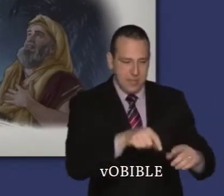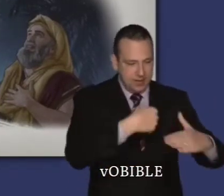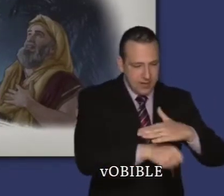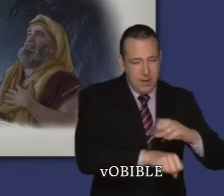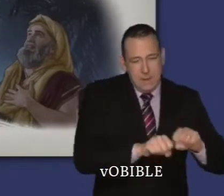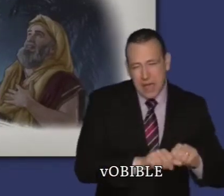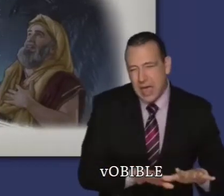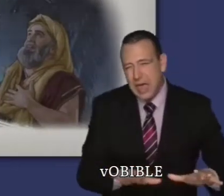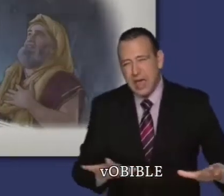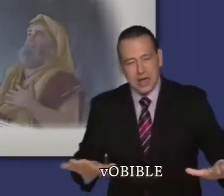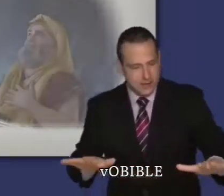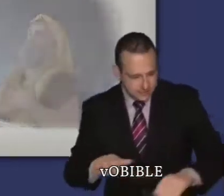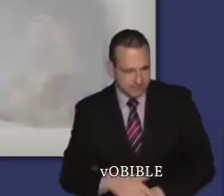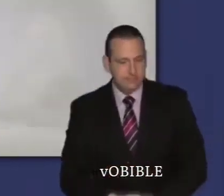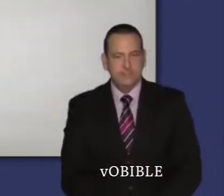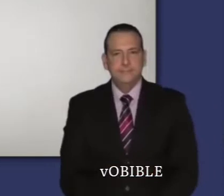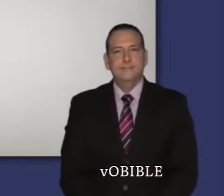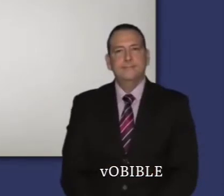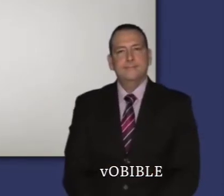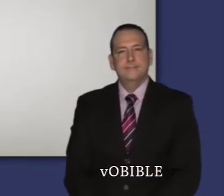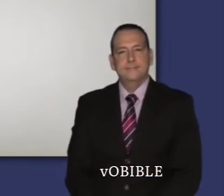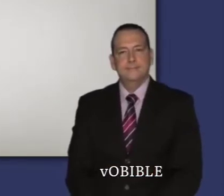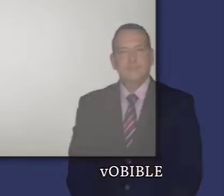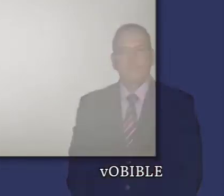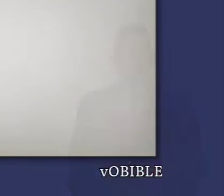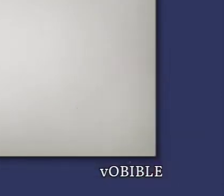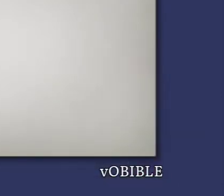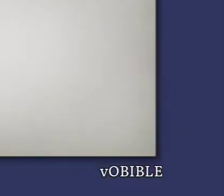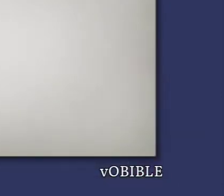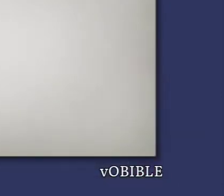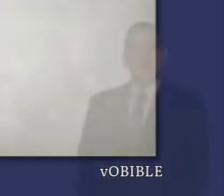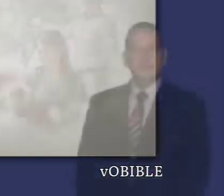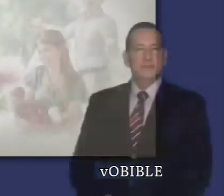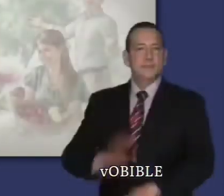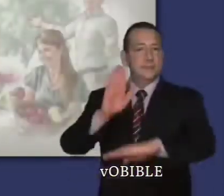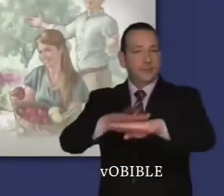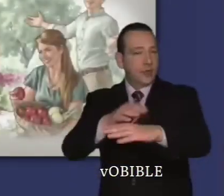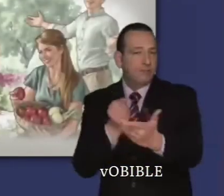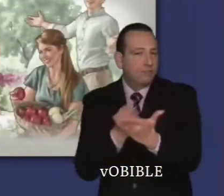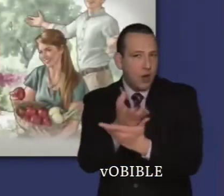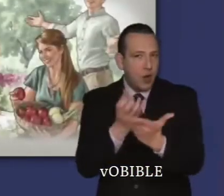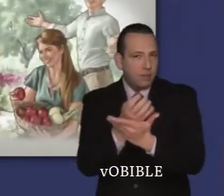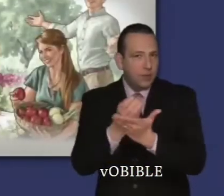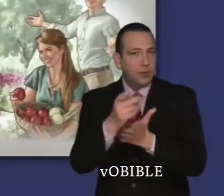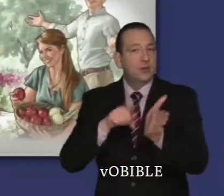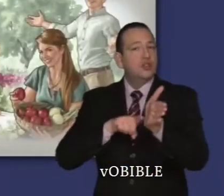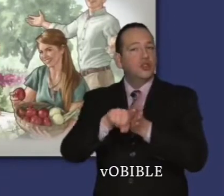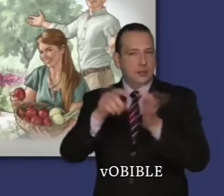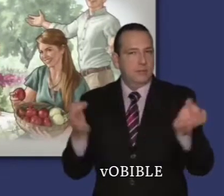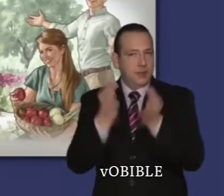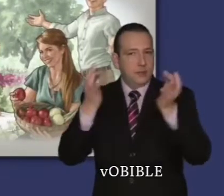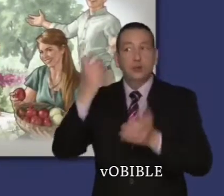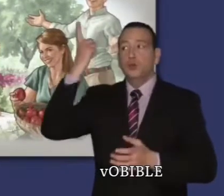« Ainsi deviendra ta descendance. » Le saviez-vous ? La Genèse fixe le thème de toute la Bible,